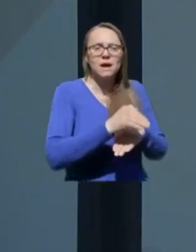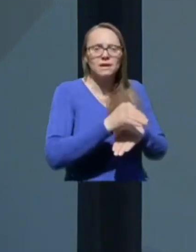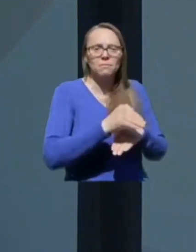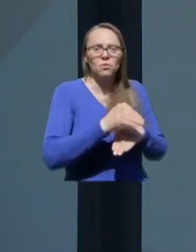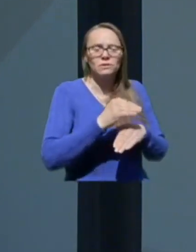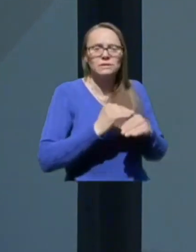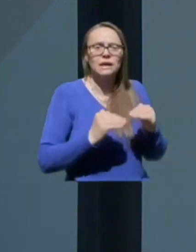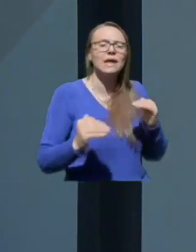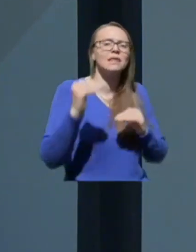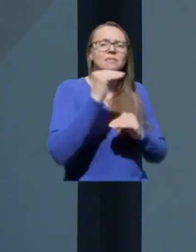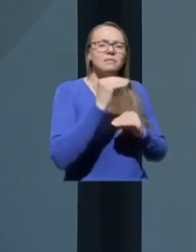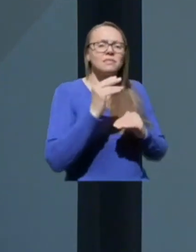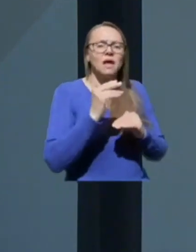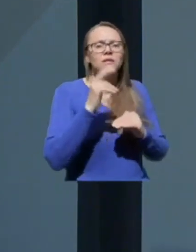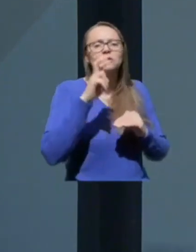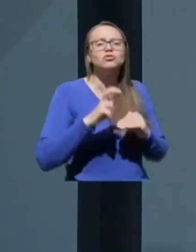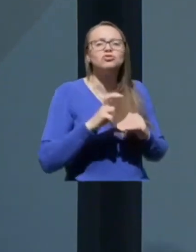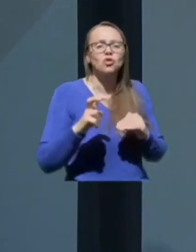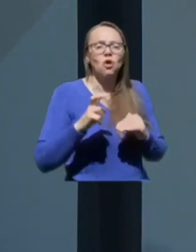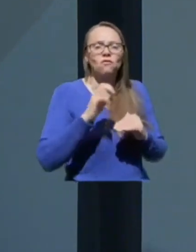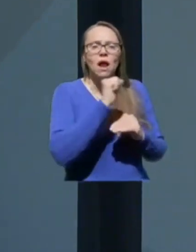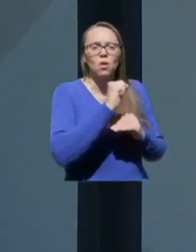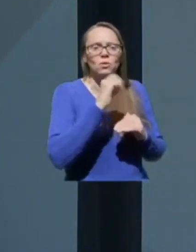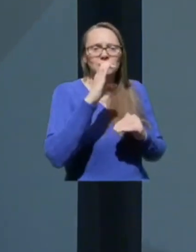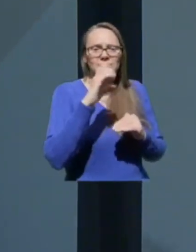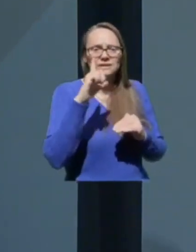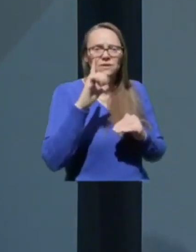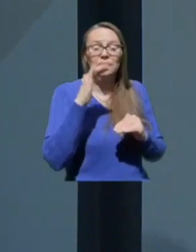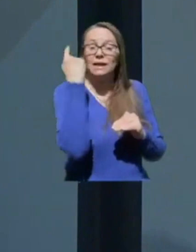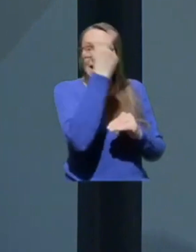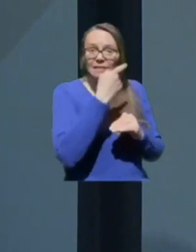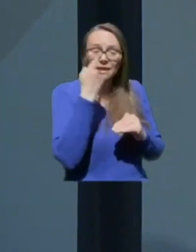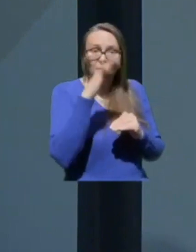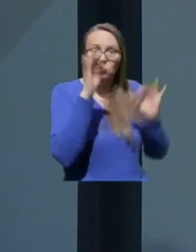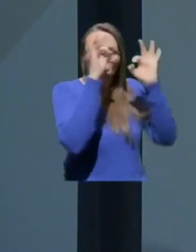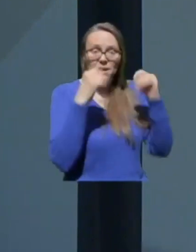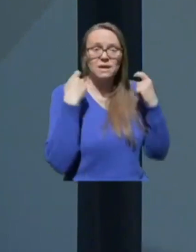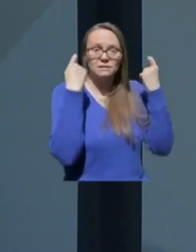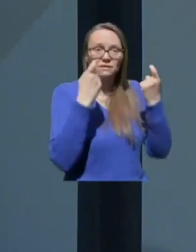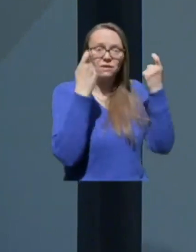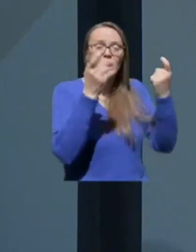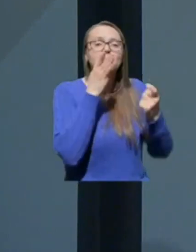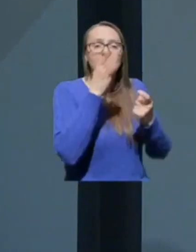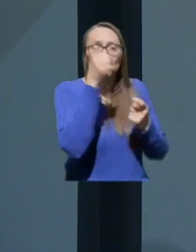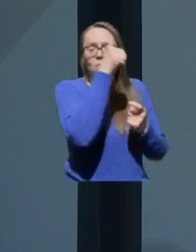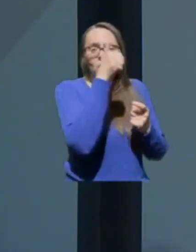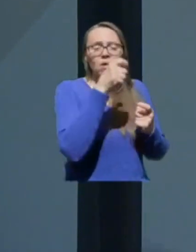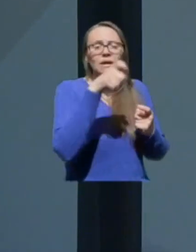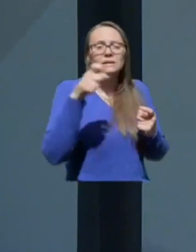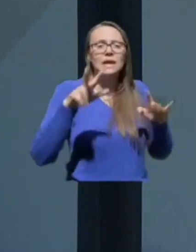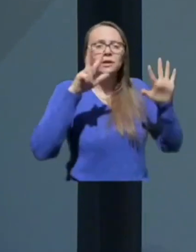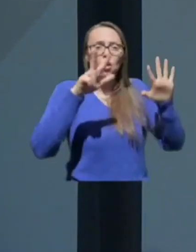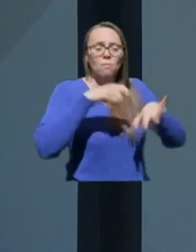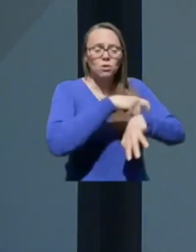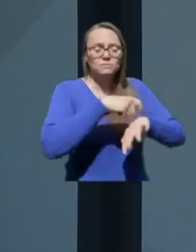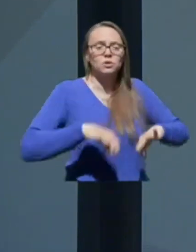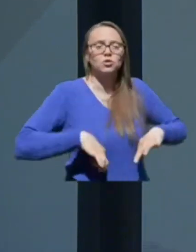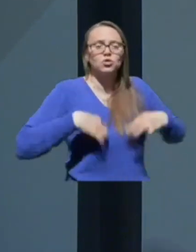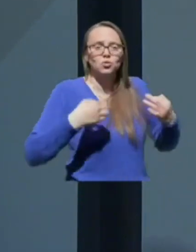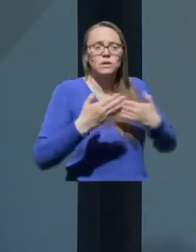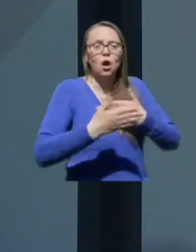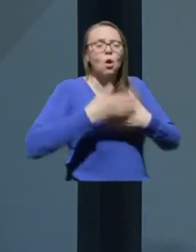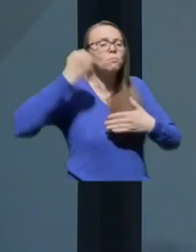Cvikel. V nedeljo na sam praznik velike noči se bomo kristijani ob 8 uri zjutraj ob